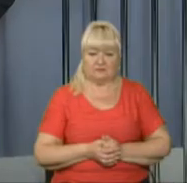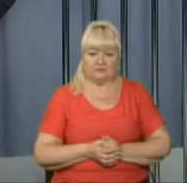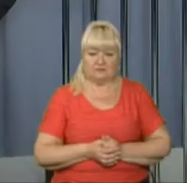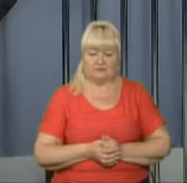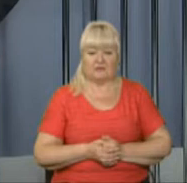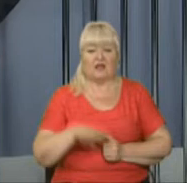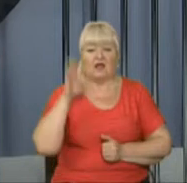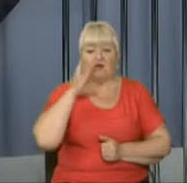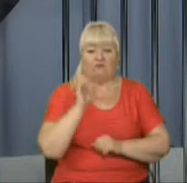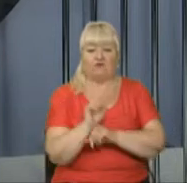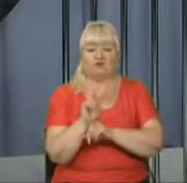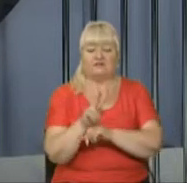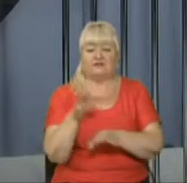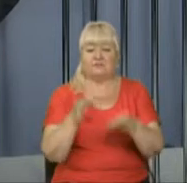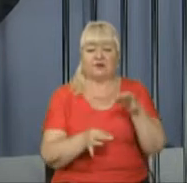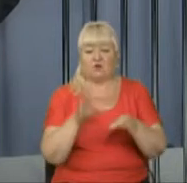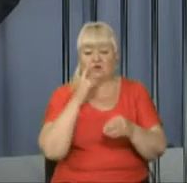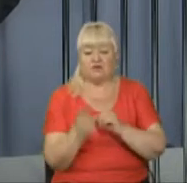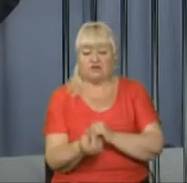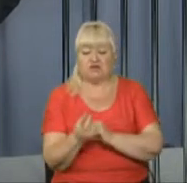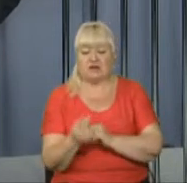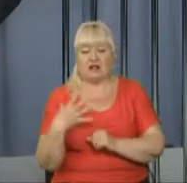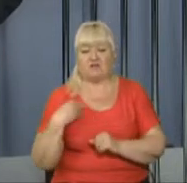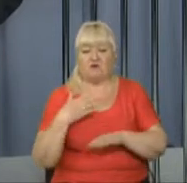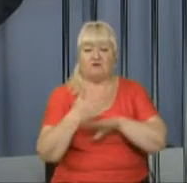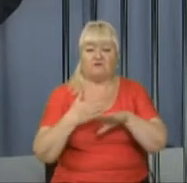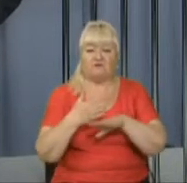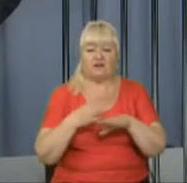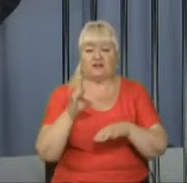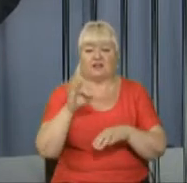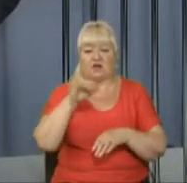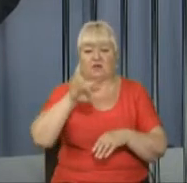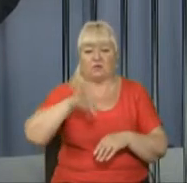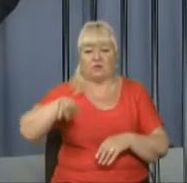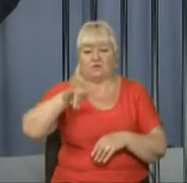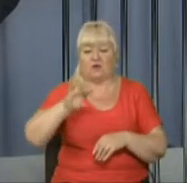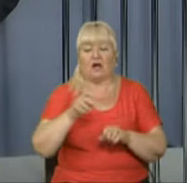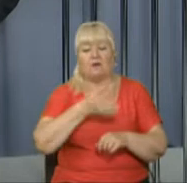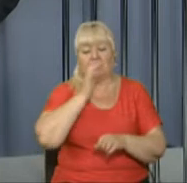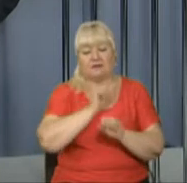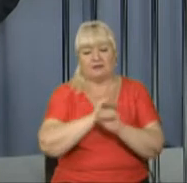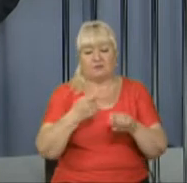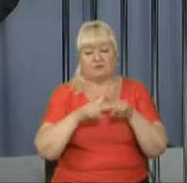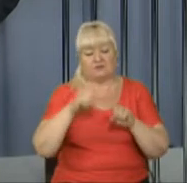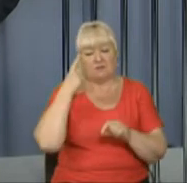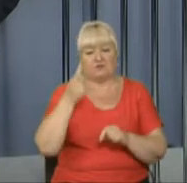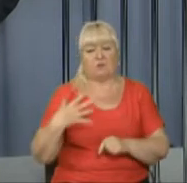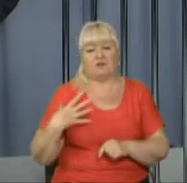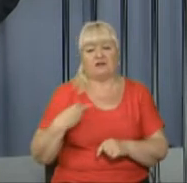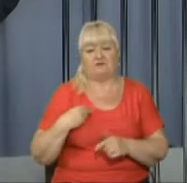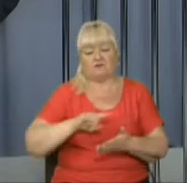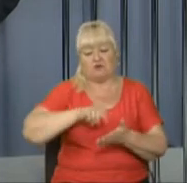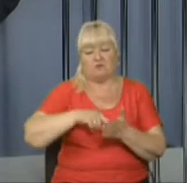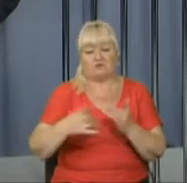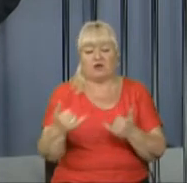Воду із 12 природніх джерел Львова, Винник та Селища Рудно пити не можна. Про це повідомили у Львівському